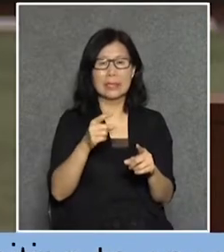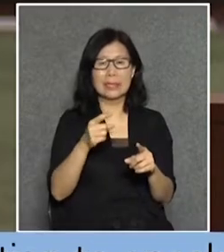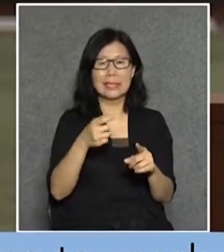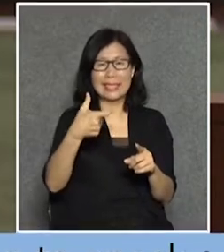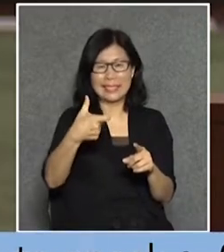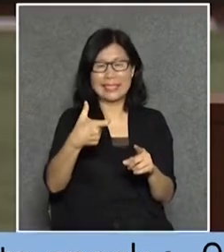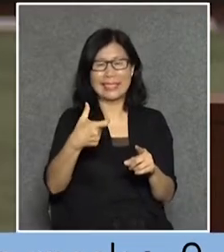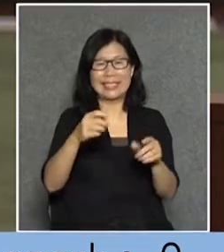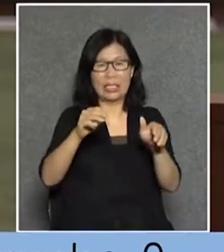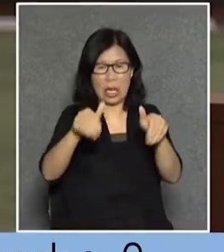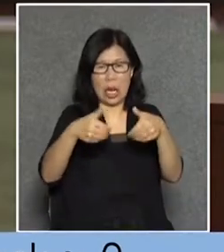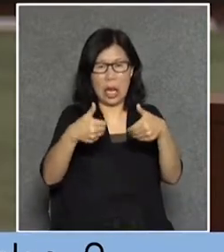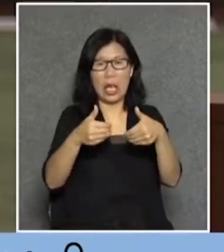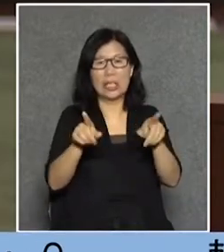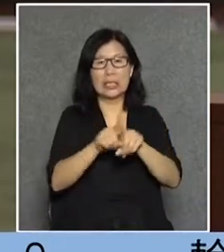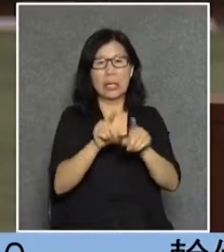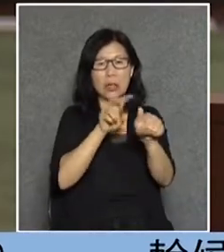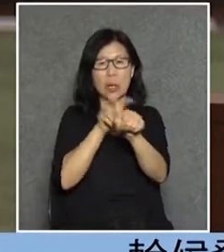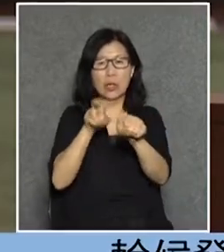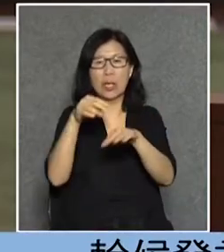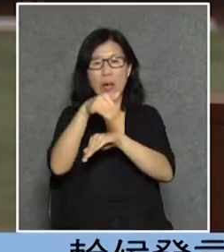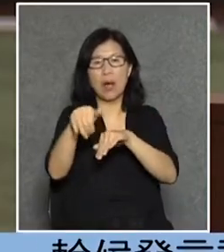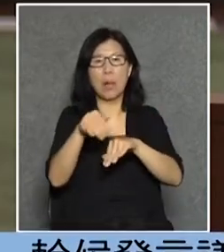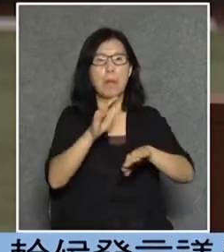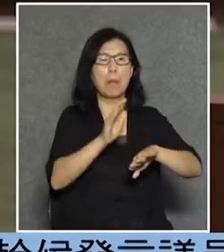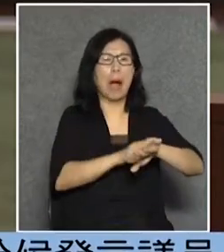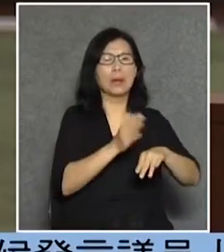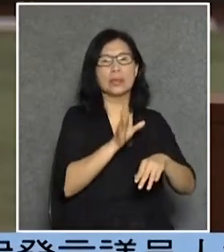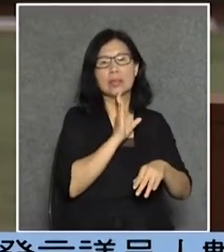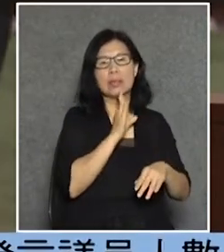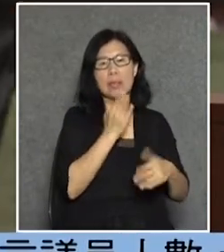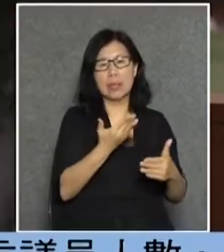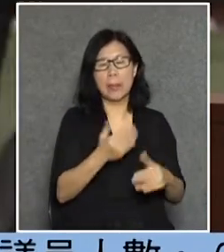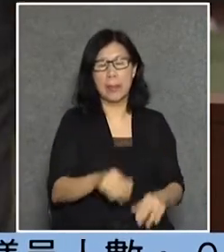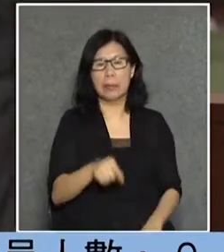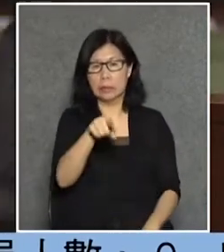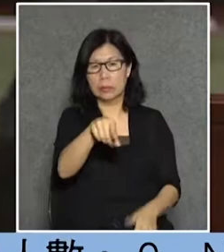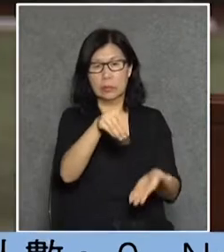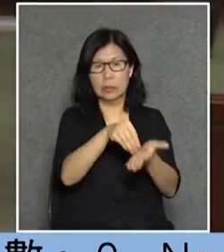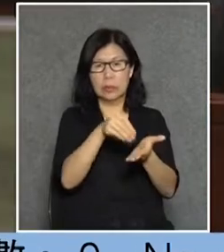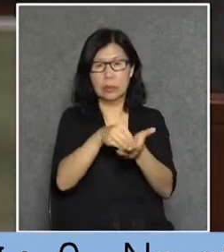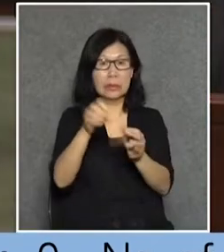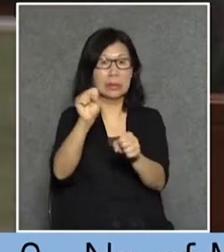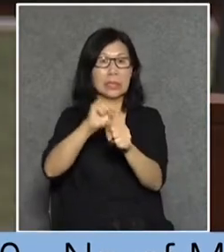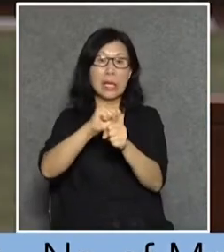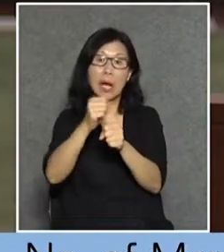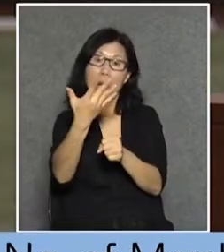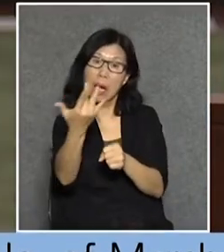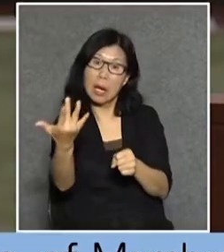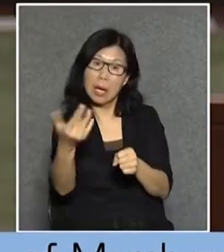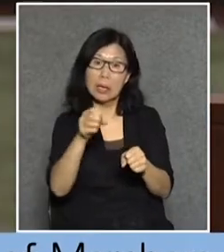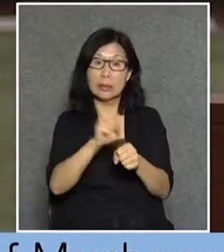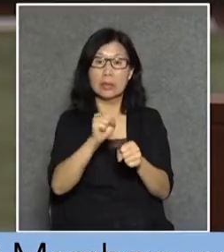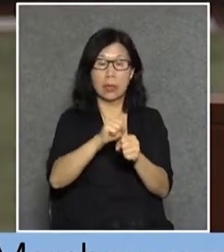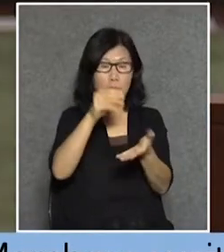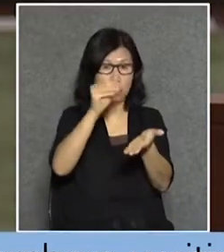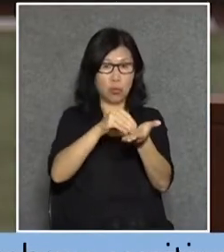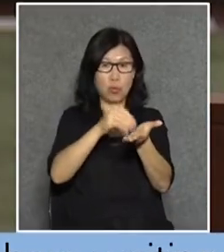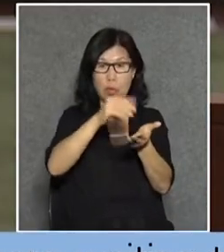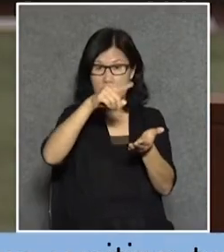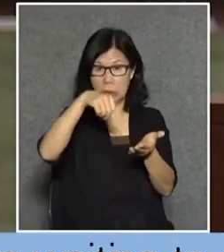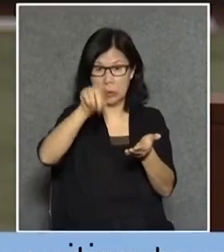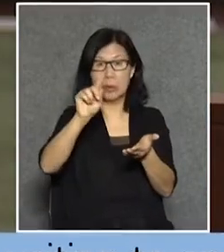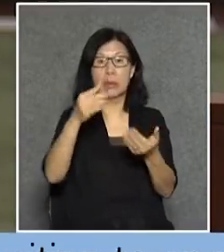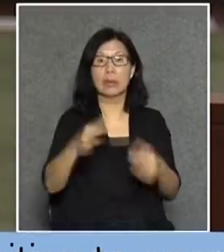制計劃是塗具虛名你告訴他,准你加多少他的方法就是將